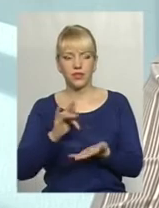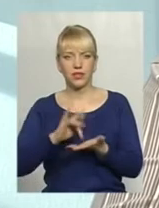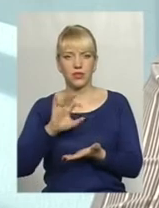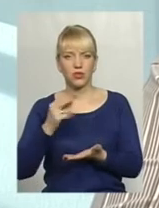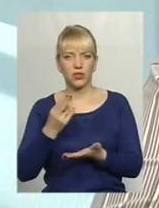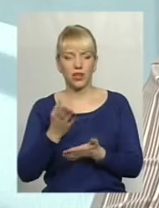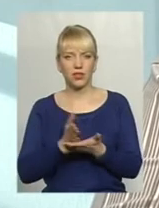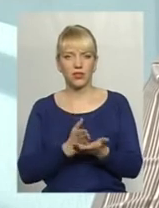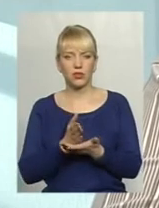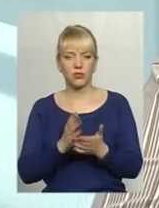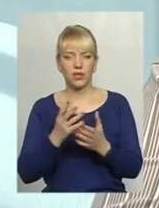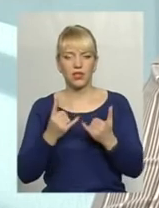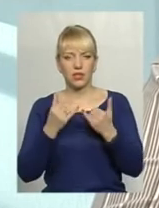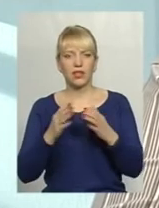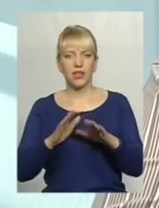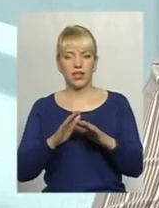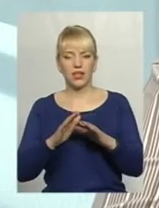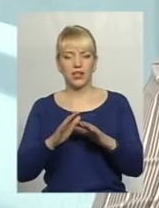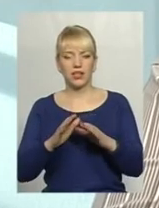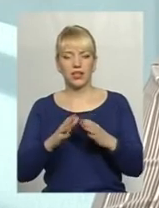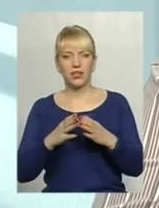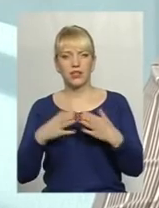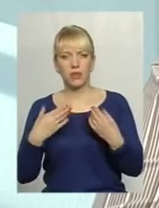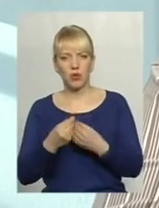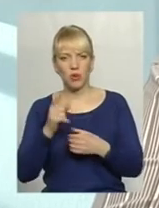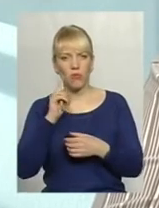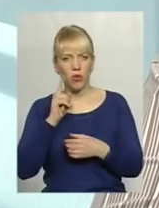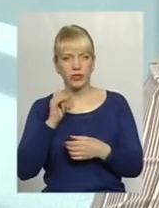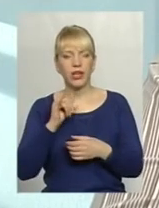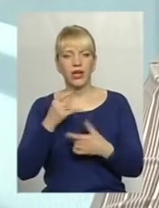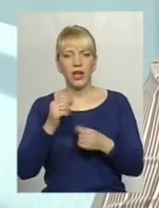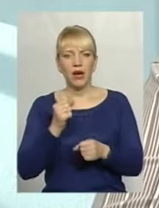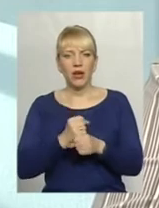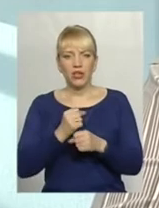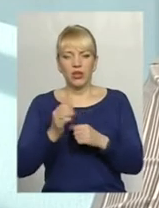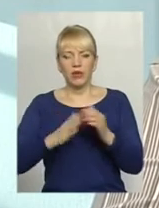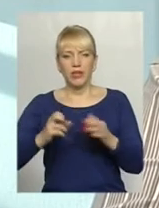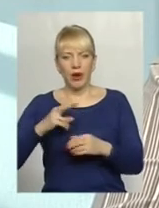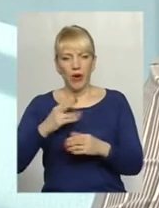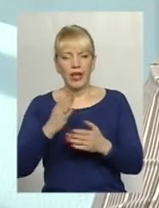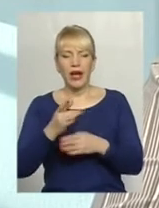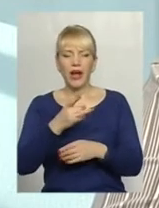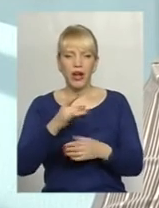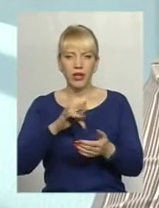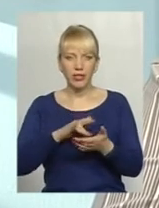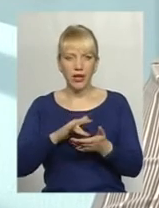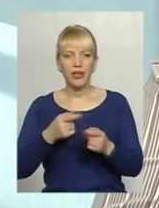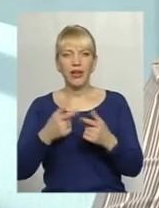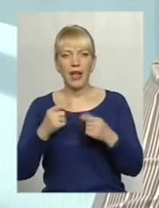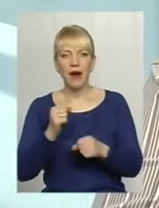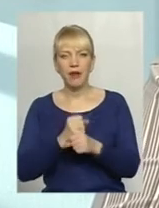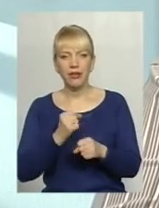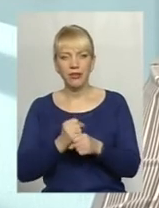соціальних служб для сім'ї дітей та молоді, де працюють гарні психологи. Є районний центр соціальних служб, де працюють